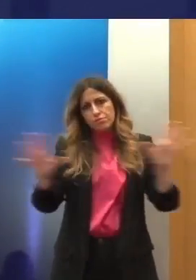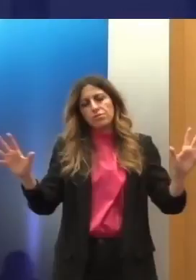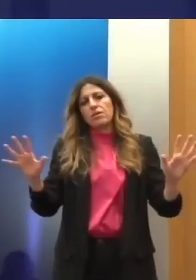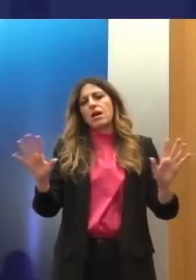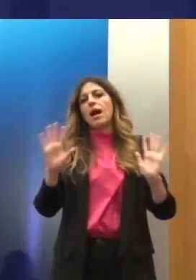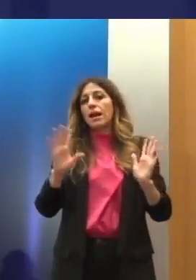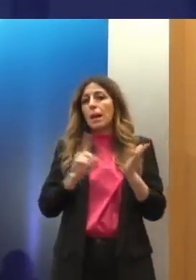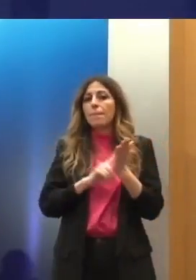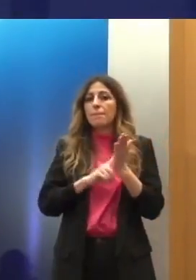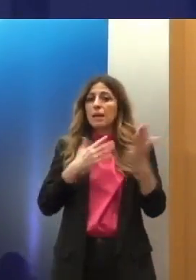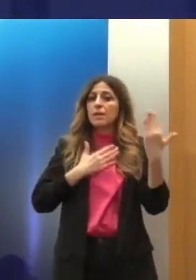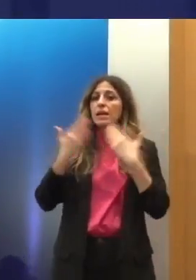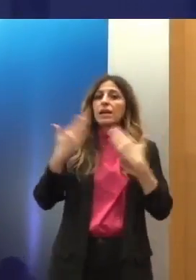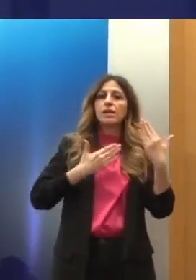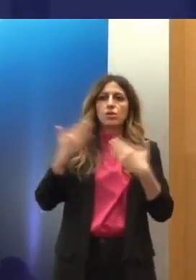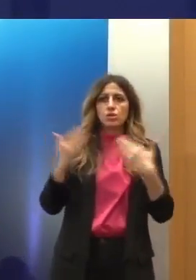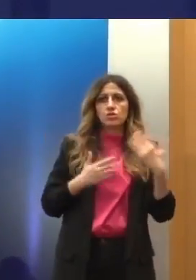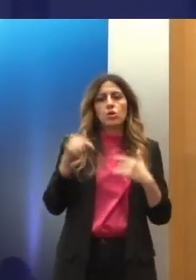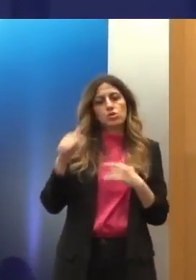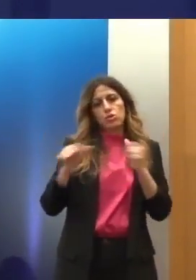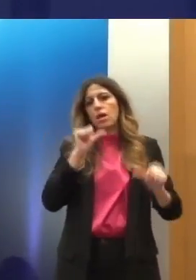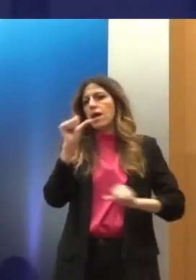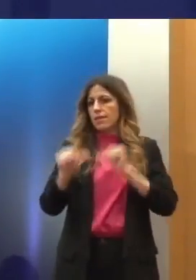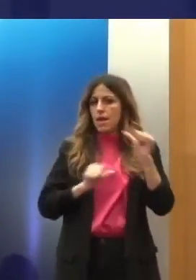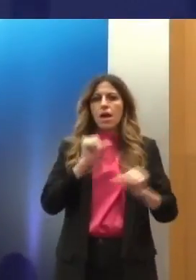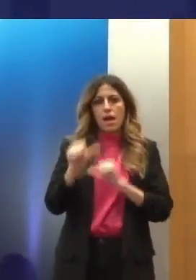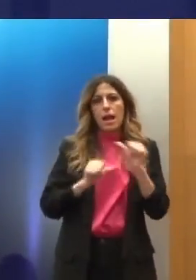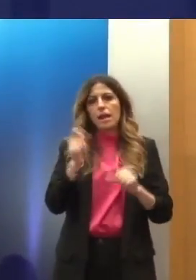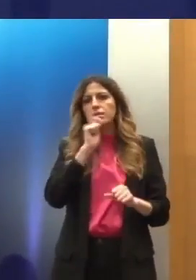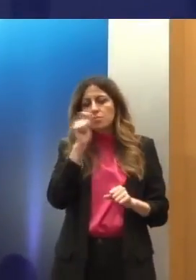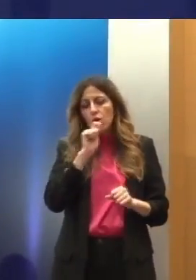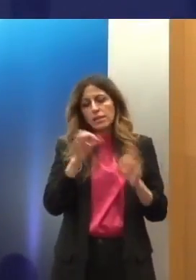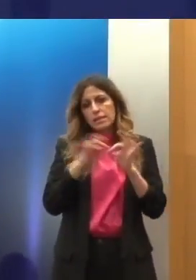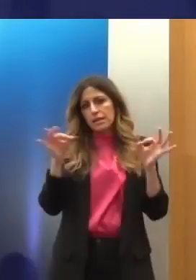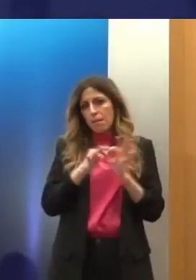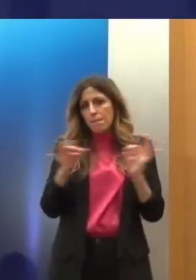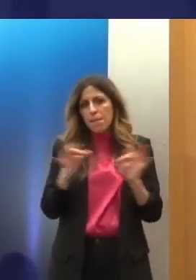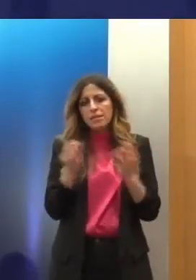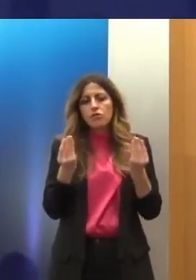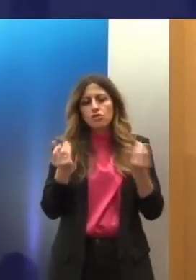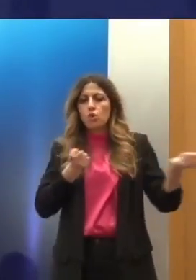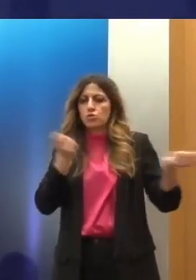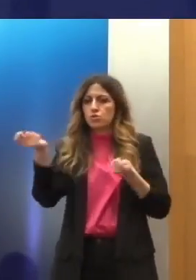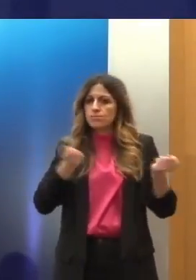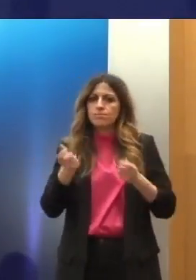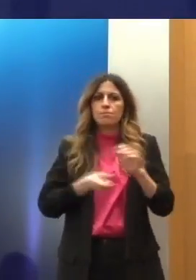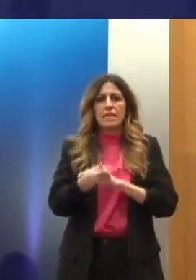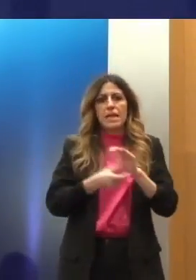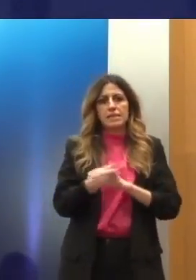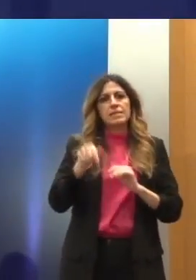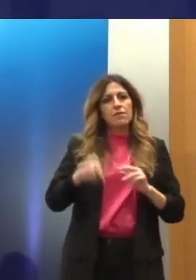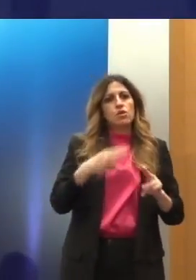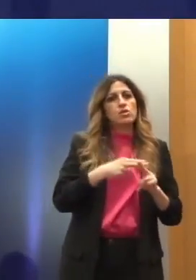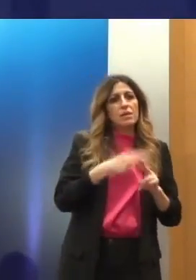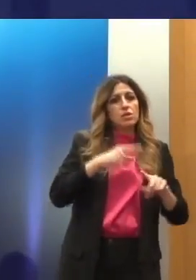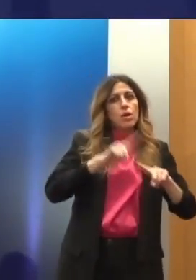κατανοήσουμε ότι έχει αλλάξει πλέον η ατζέντα και αυτό θα είναι σημαντικό και για την ελληνική δημόσια διοίκηση αλλά